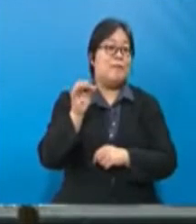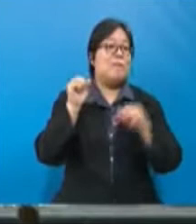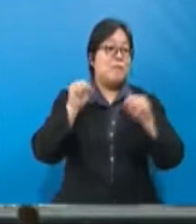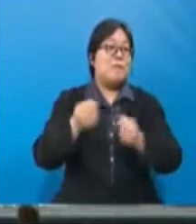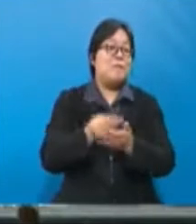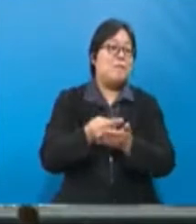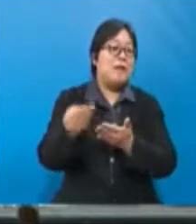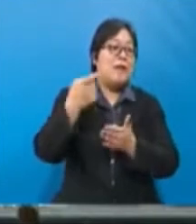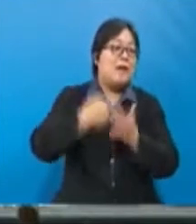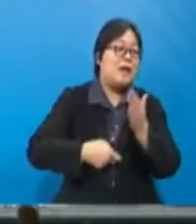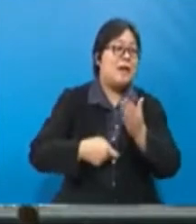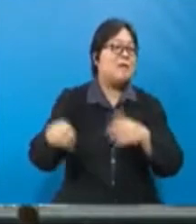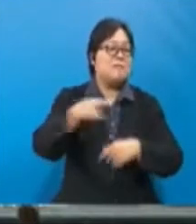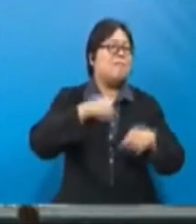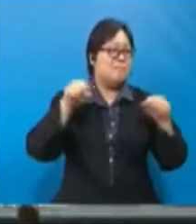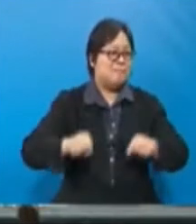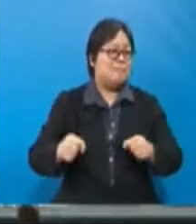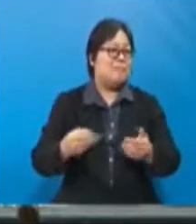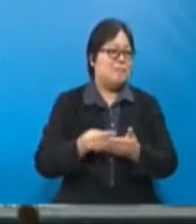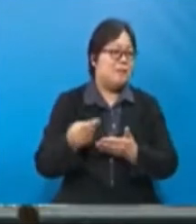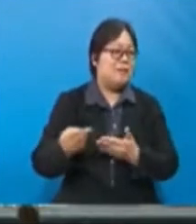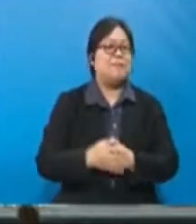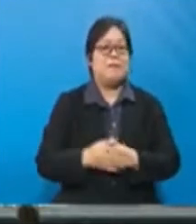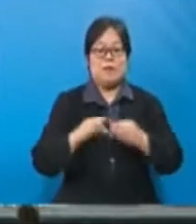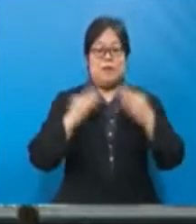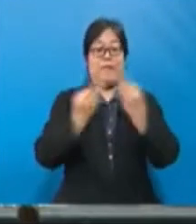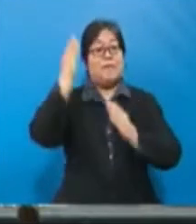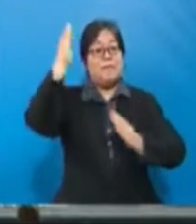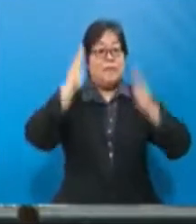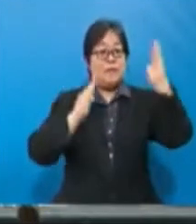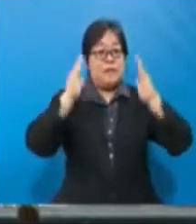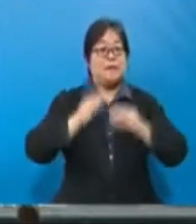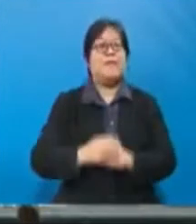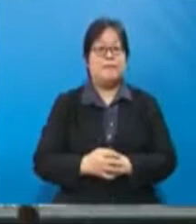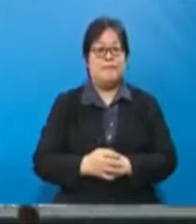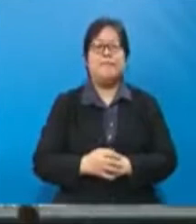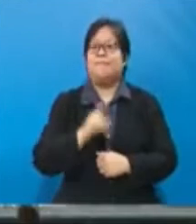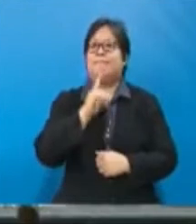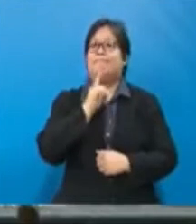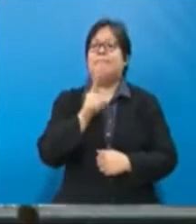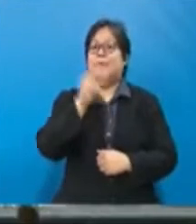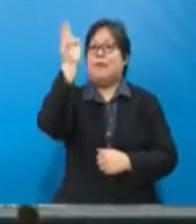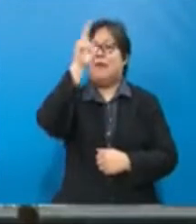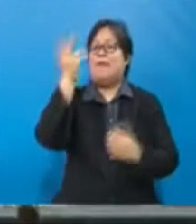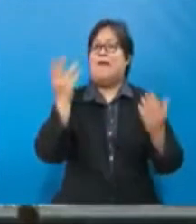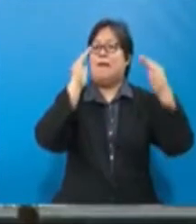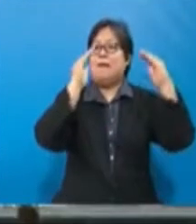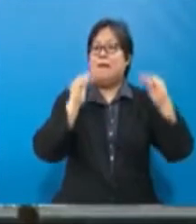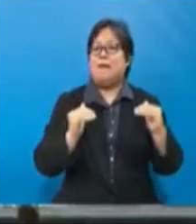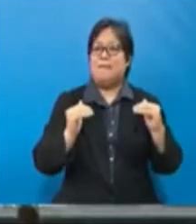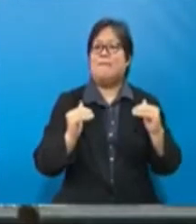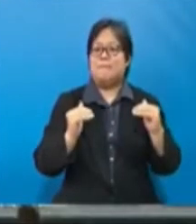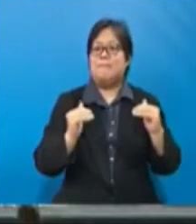dapat dibeli pada harga mampu milik. Sebagai keluarga Malaysia, sudah semestinya kerajaan